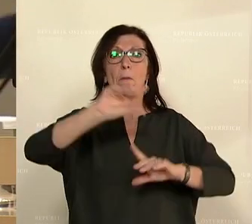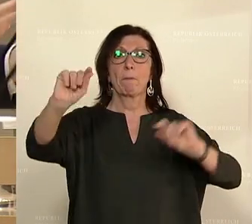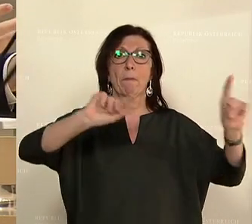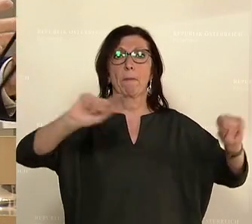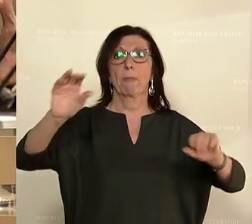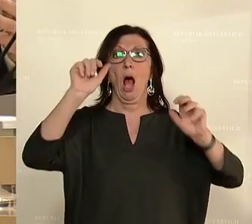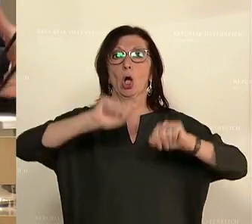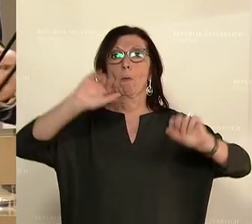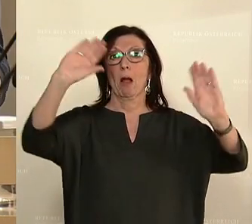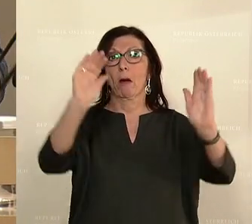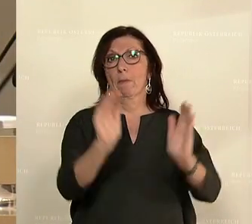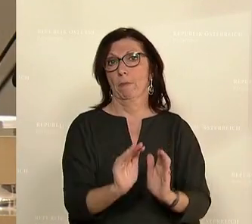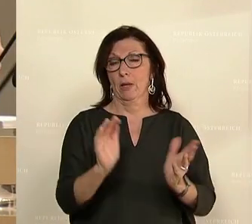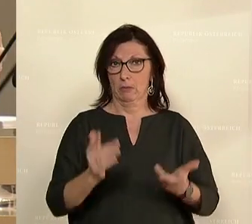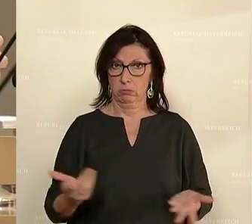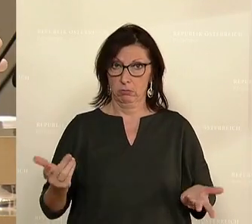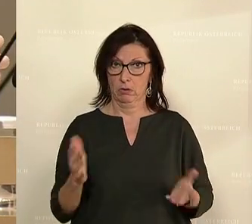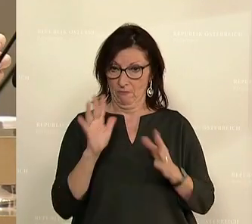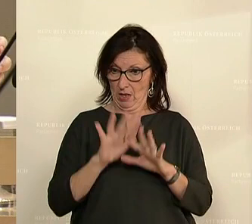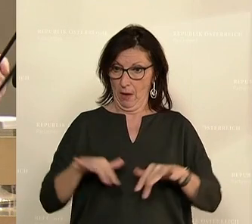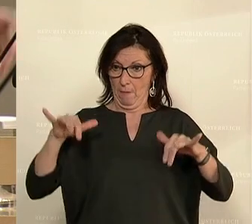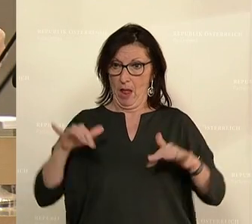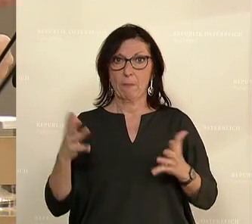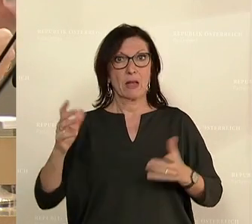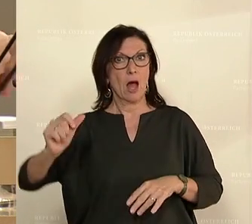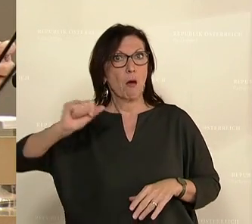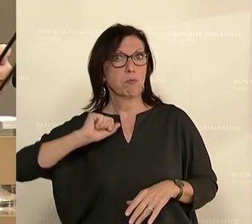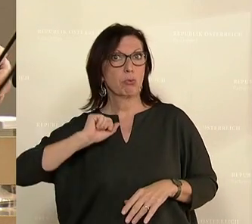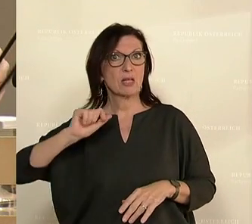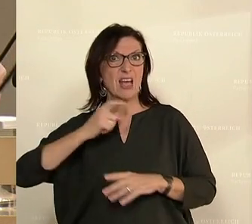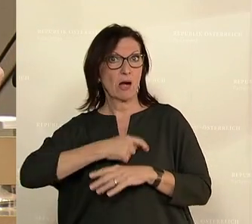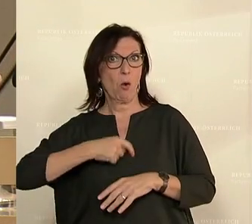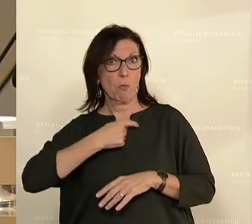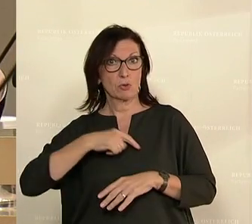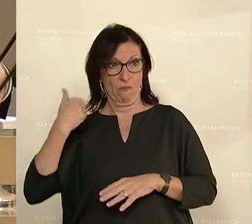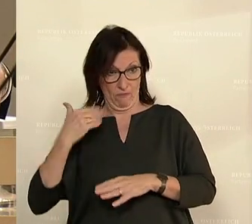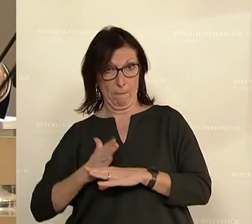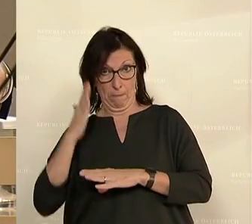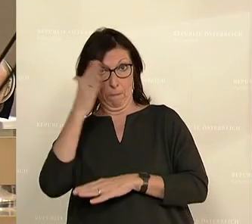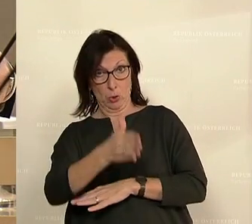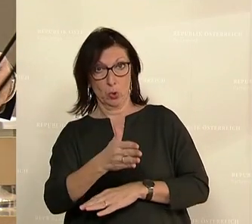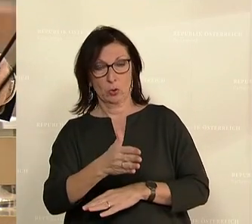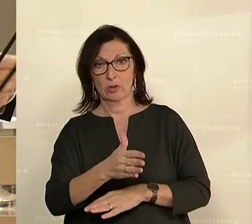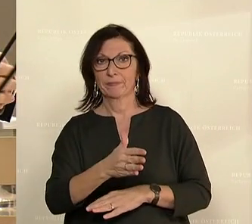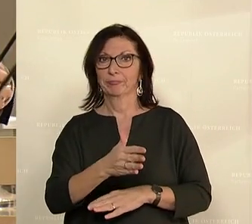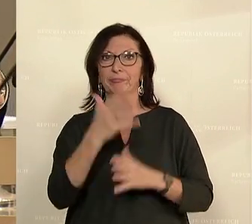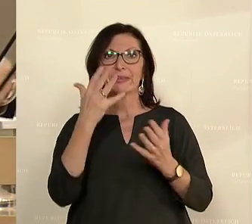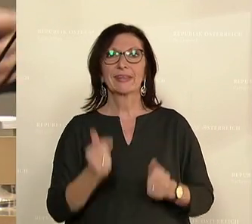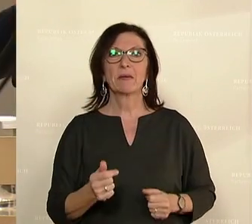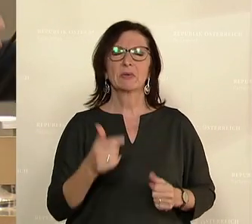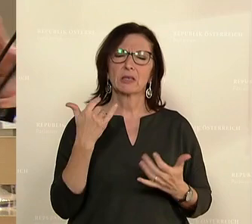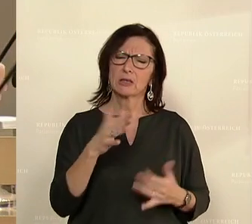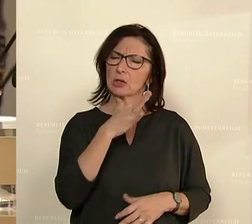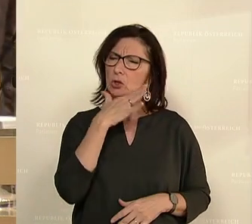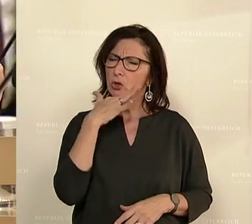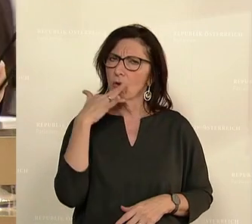Und das hat sich bei jedem Besuch, den ich mit der Parlamentarischen Bundesheerkommission bei der Truppe gemacht habe, herausgestellt. Eine Pensionierungswelle